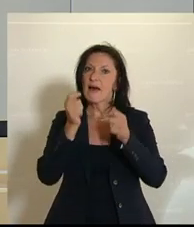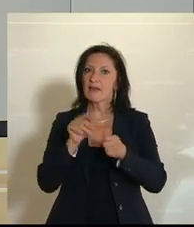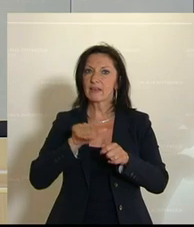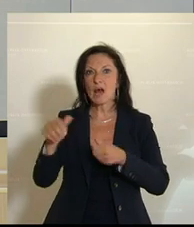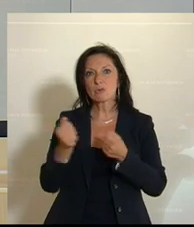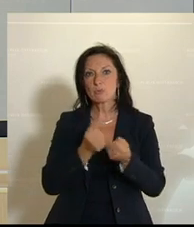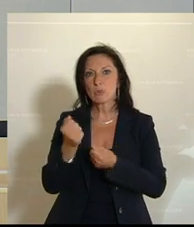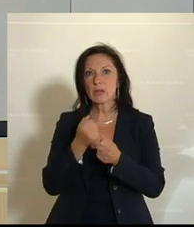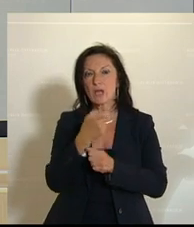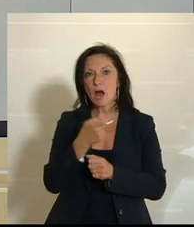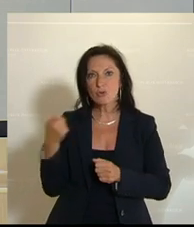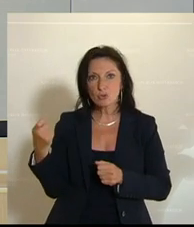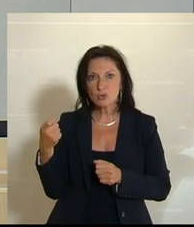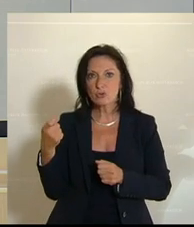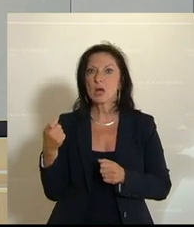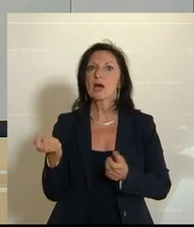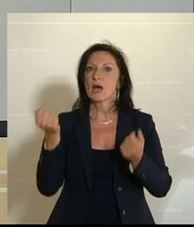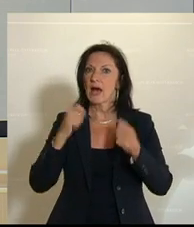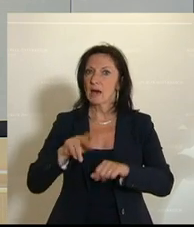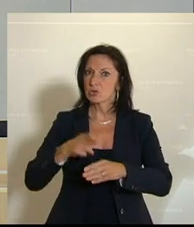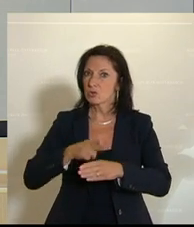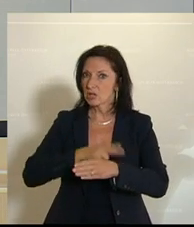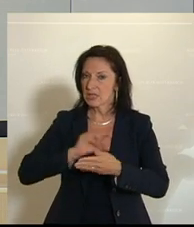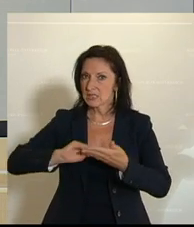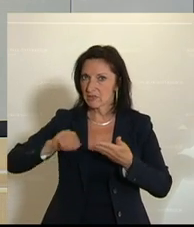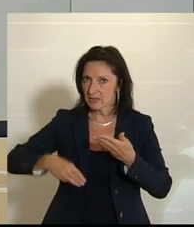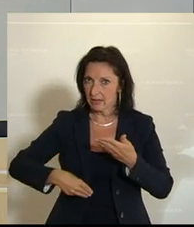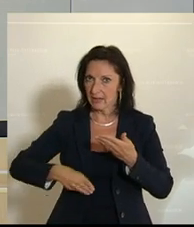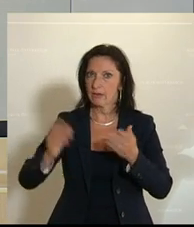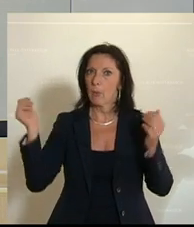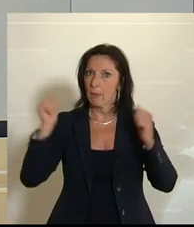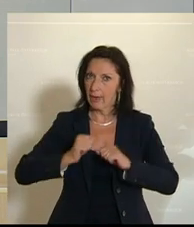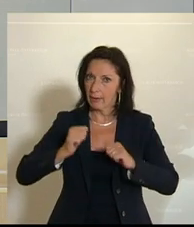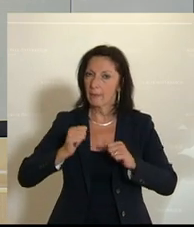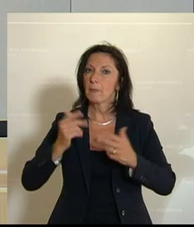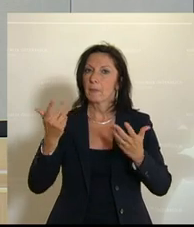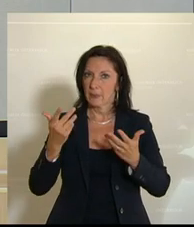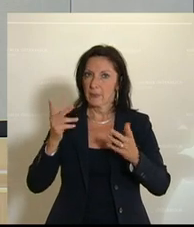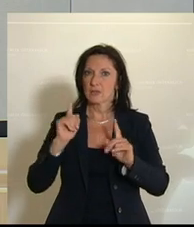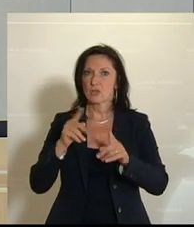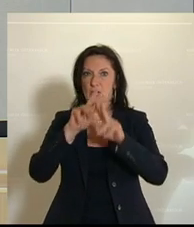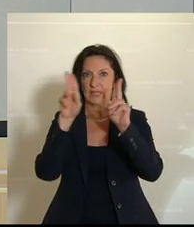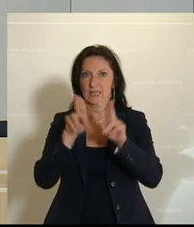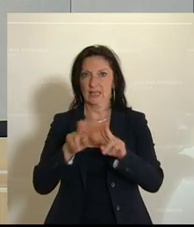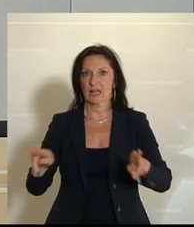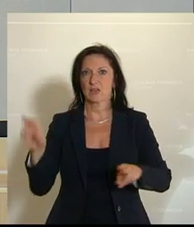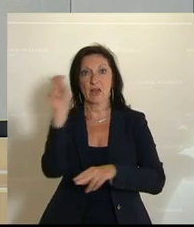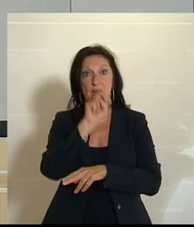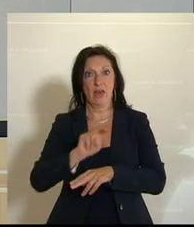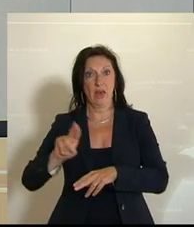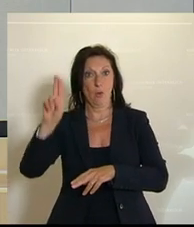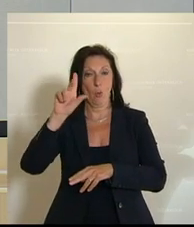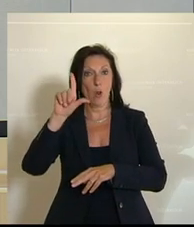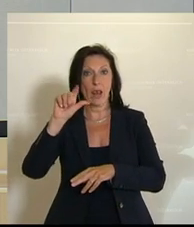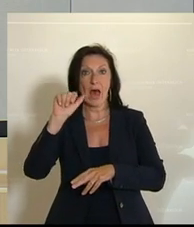Außenpolitischen Ausschusses, den Abschluss des Staatsvertrags über Einkommen zur Errichtung der internationalen EU-LAK